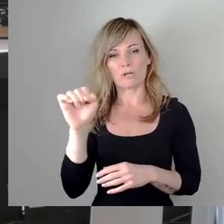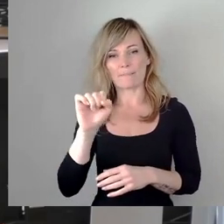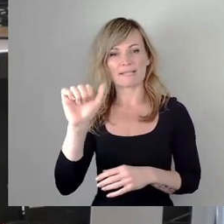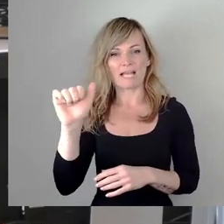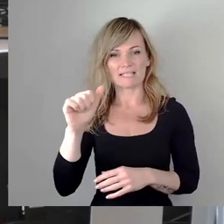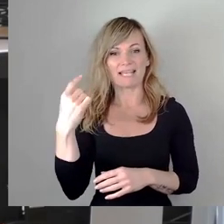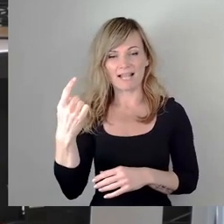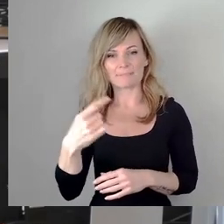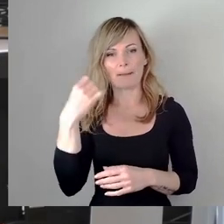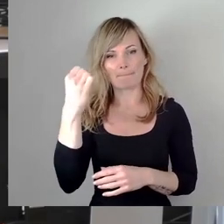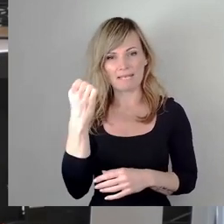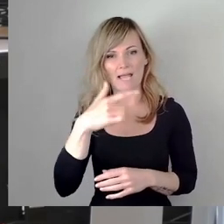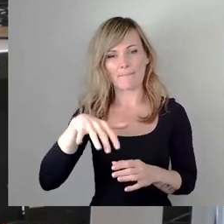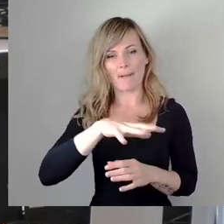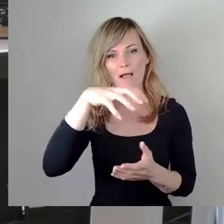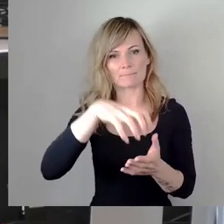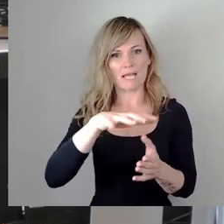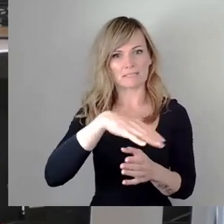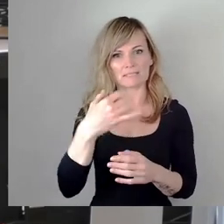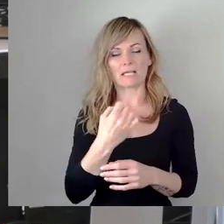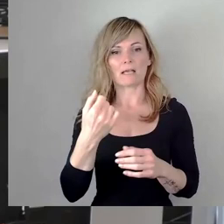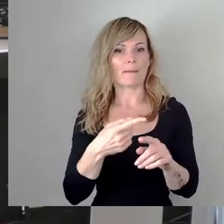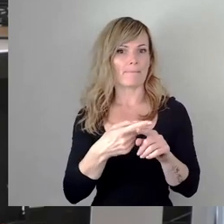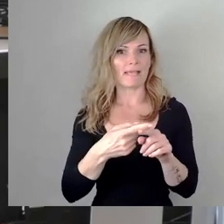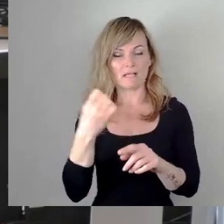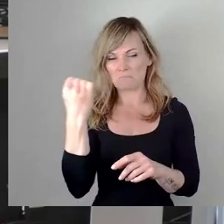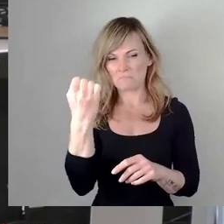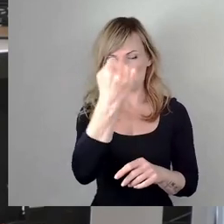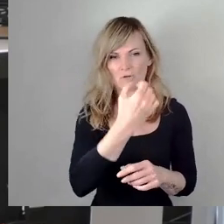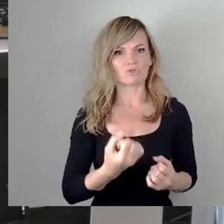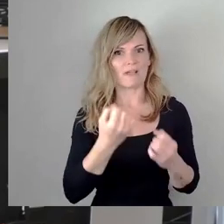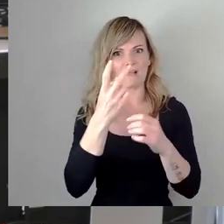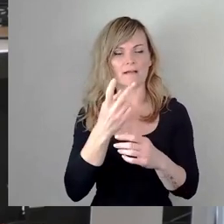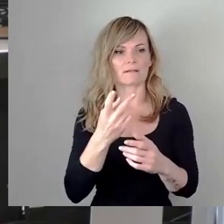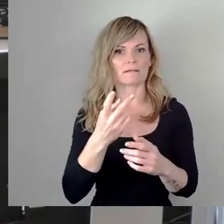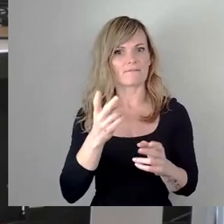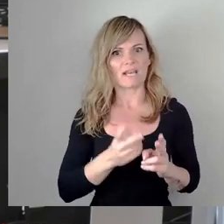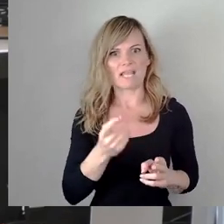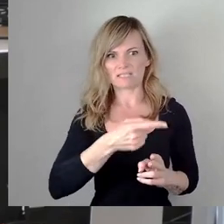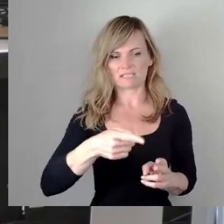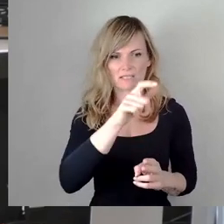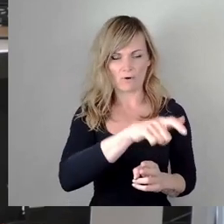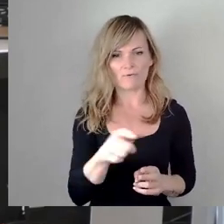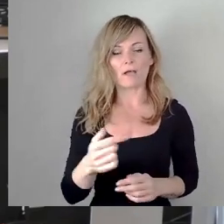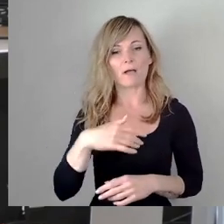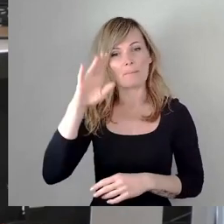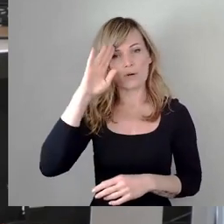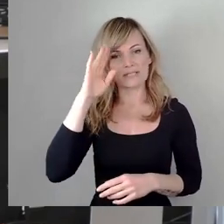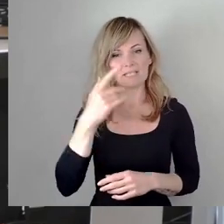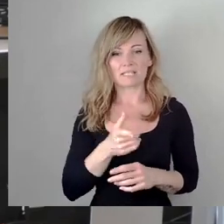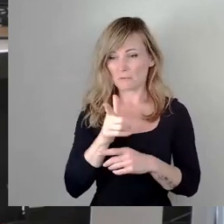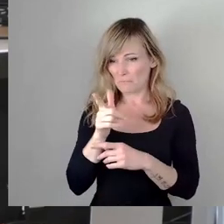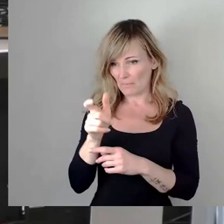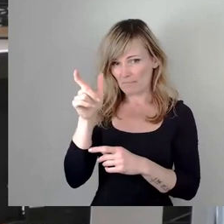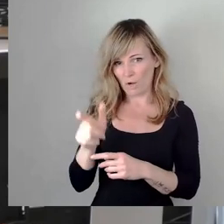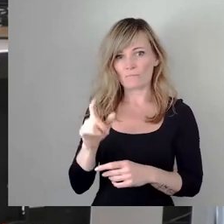Menschen mit einem Messer sehr schwer verletzt und nur ein Schuss aus einer Dienstwaffe eines Polizisten konnte ihn am Ende stoppen. Am 4.